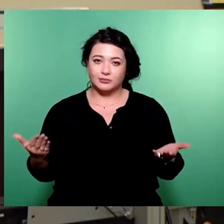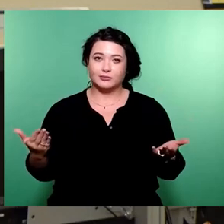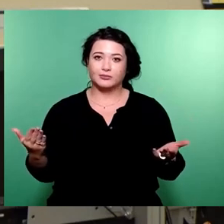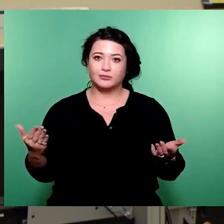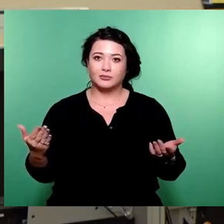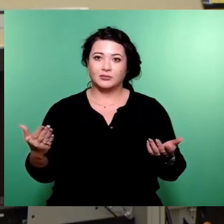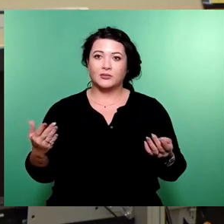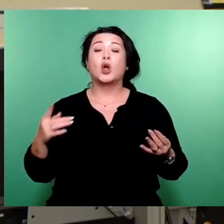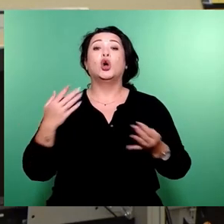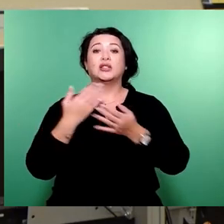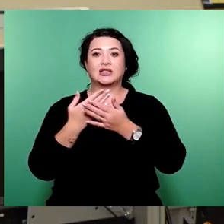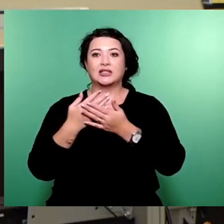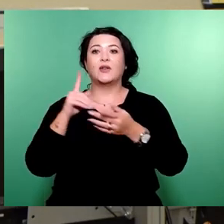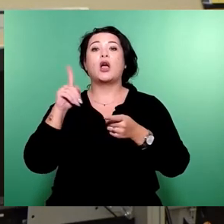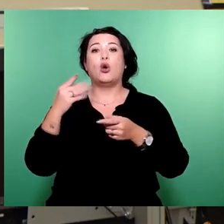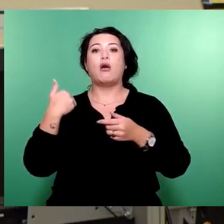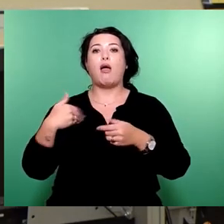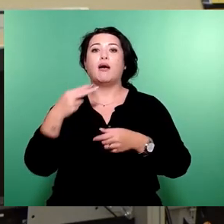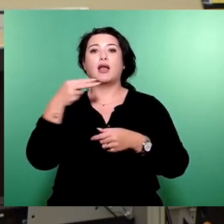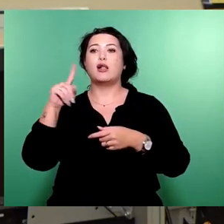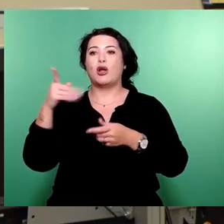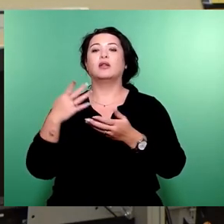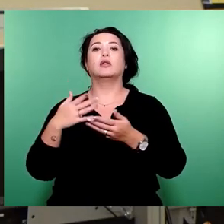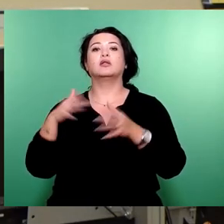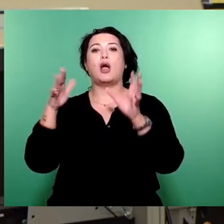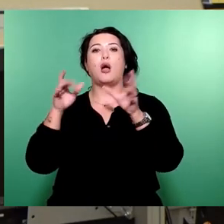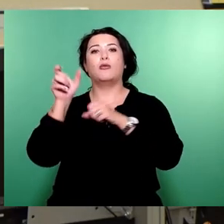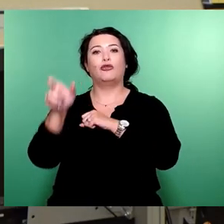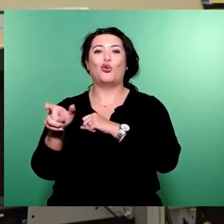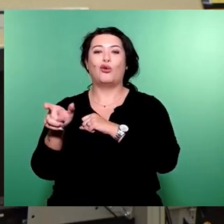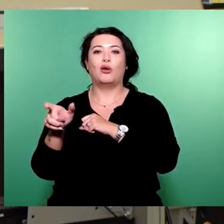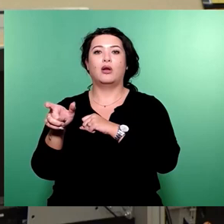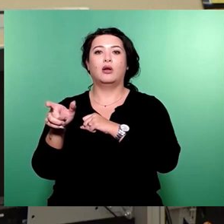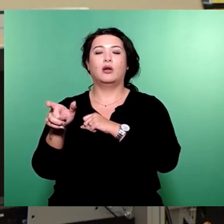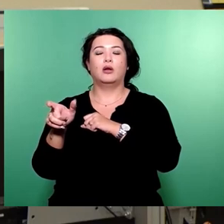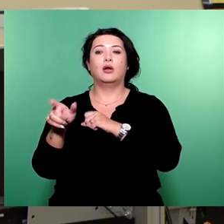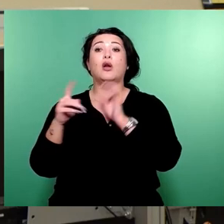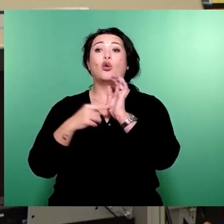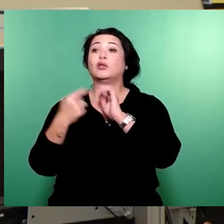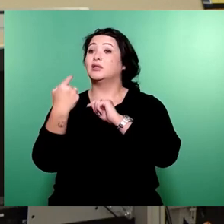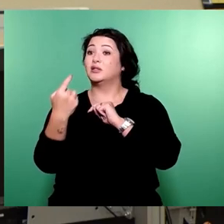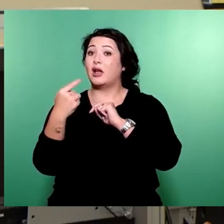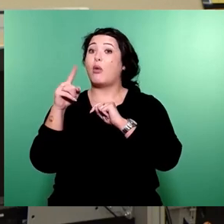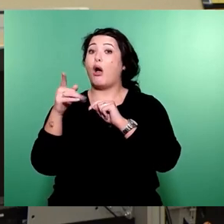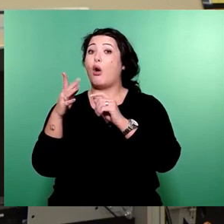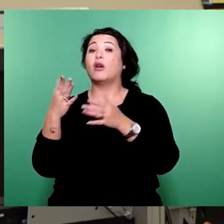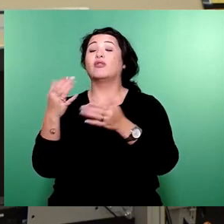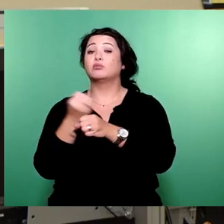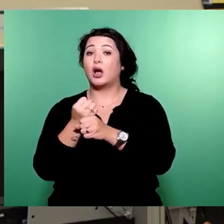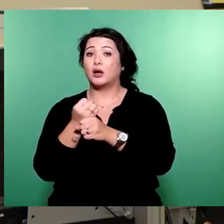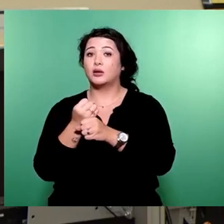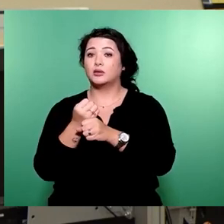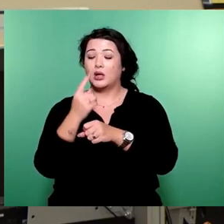kleinen Applaus noch für Herrn Hilbert einladen, weil Sie, Herr Hilbert, haben nämlich auch dafür gesorgt, wir haben nicht nur in der